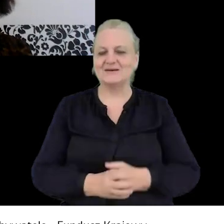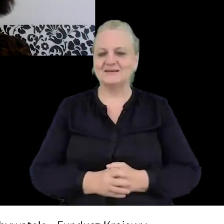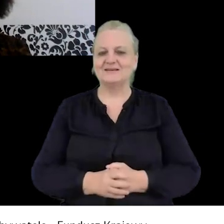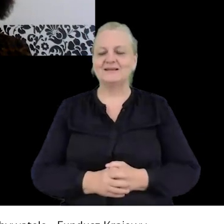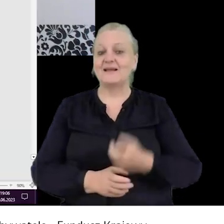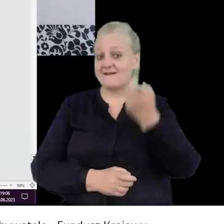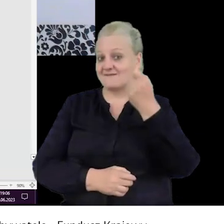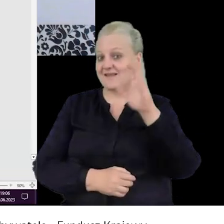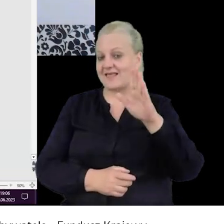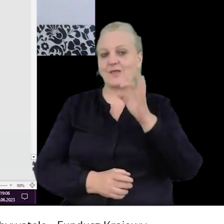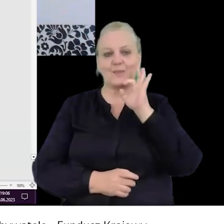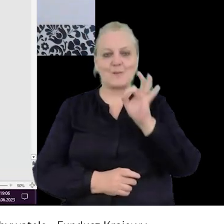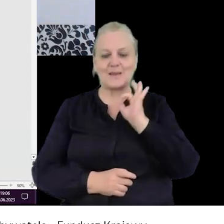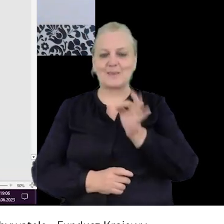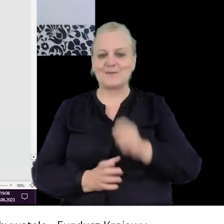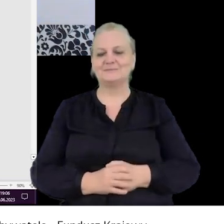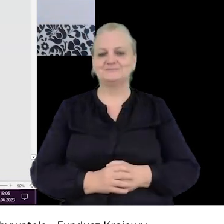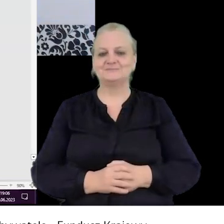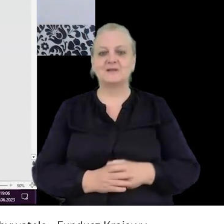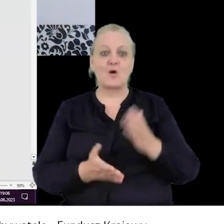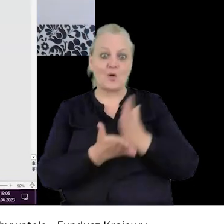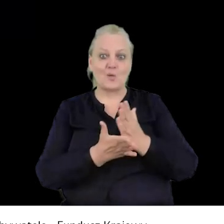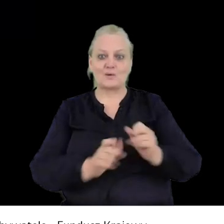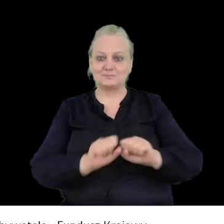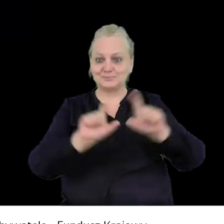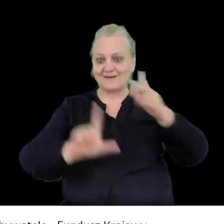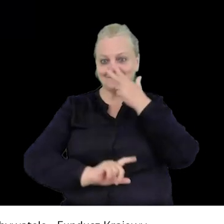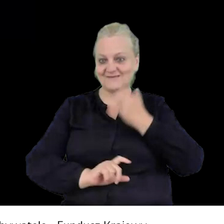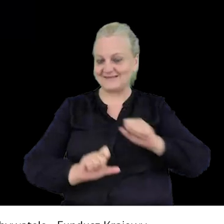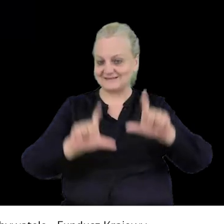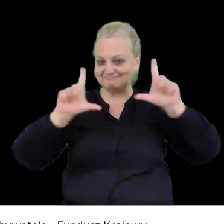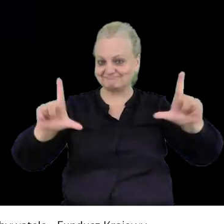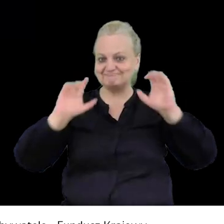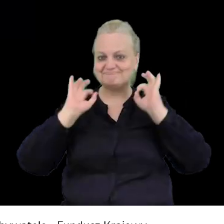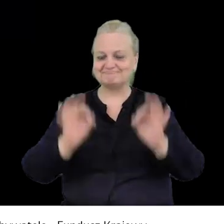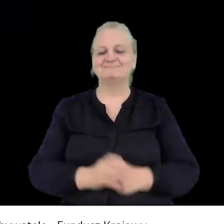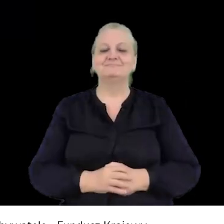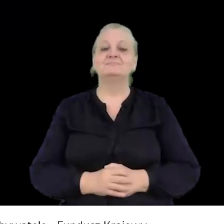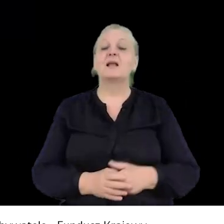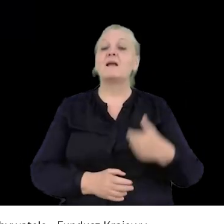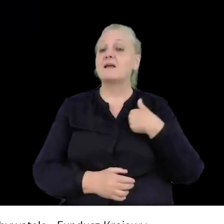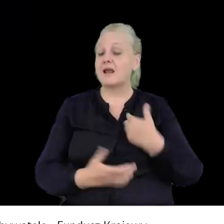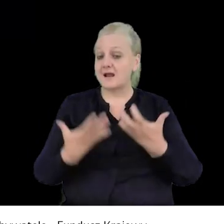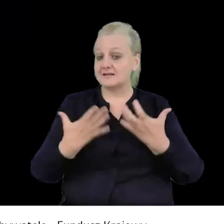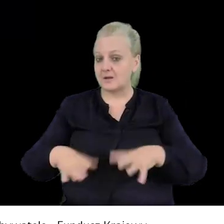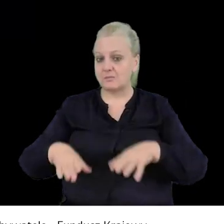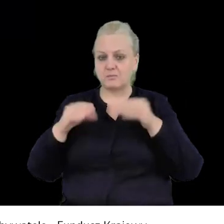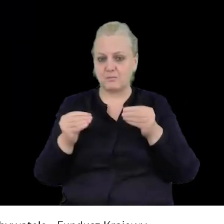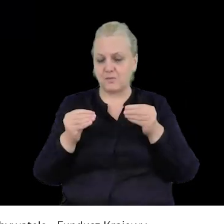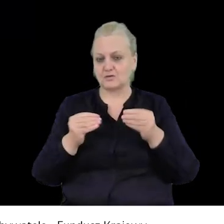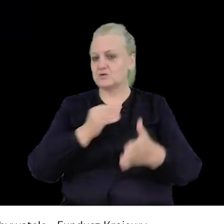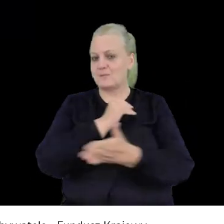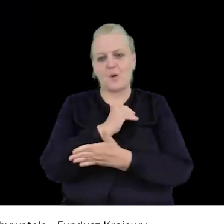mogę? Już tak, już zaczęło się udostępnienie, widzimy ekran. To ja bym chciała zacząć od czegoś absolutnie